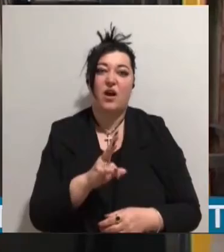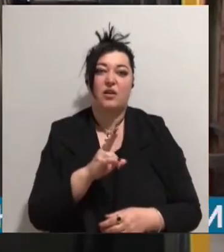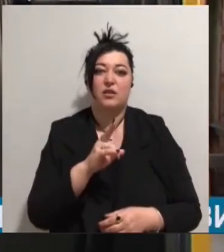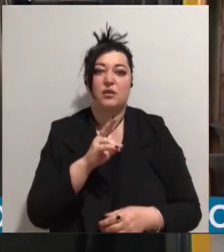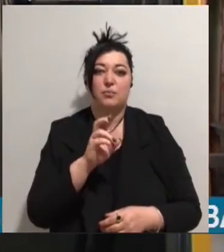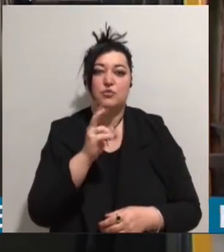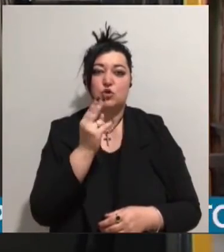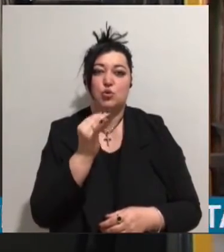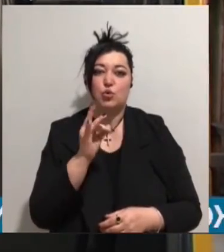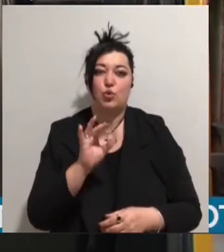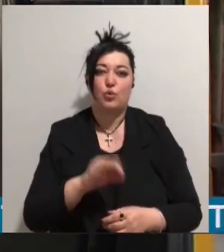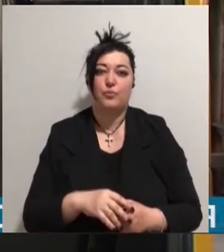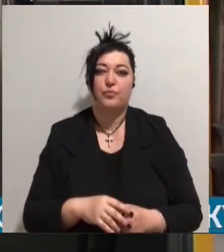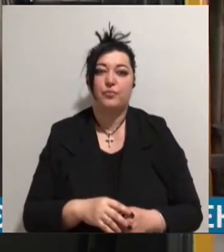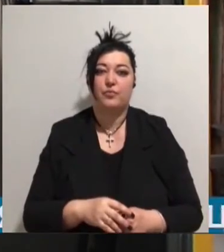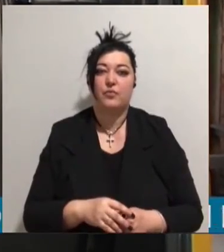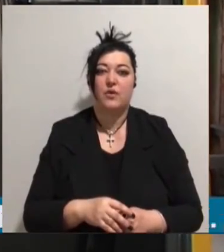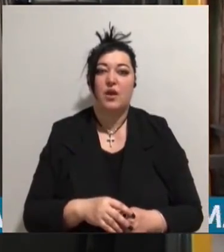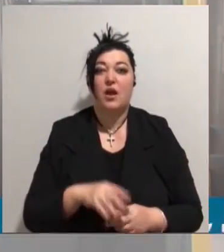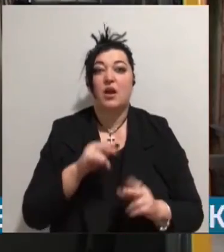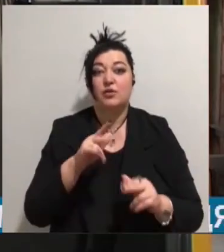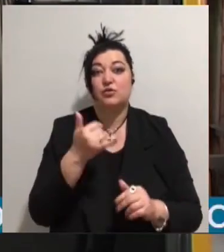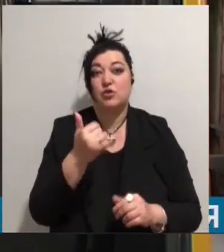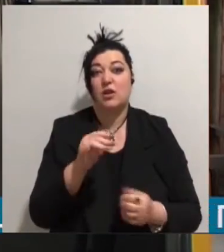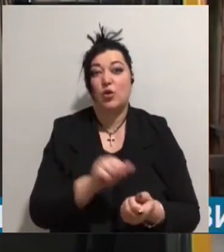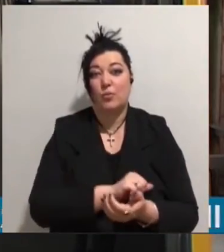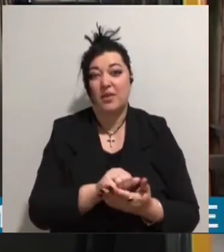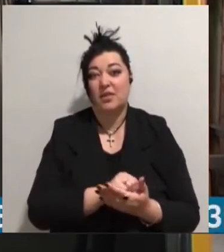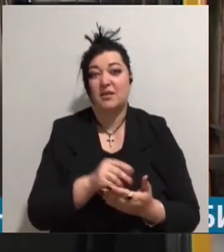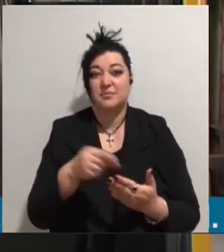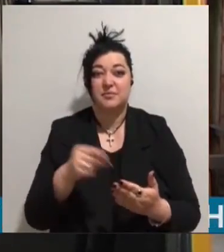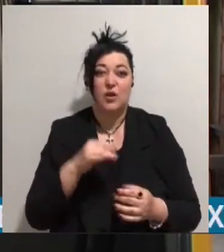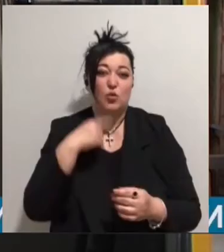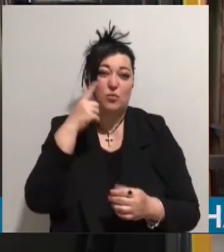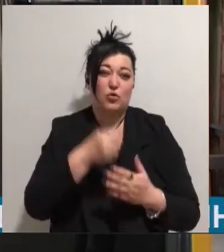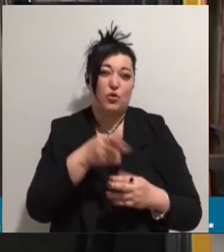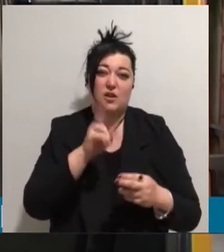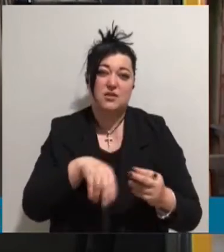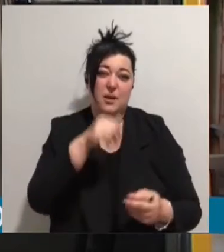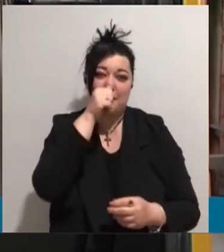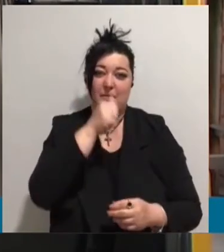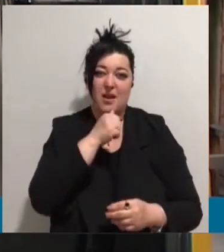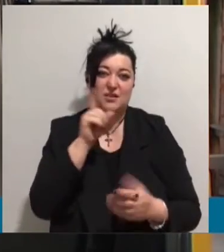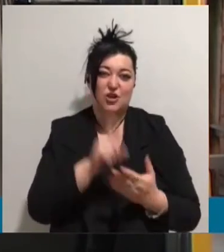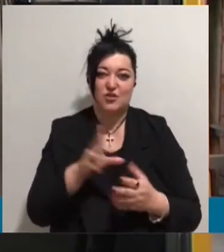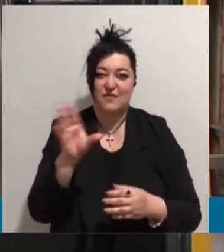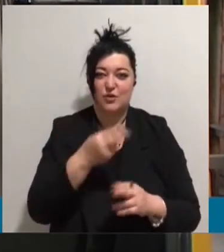готовий. І спитач, готується документація. Я думаю, що до кінця місяця маємо все це зробити.